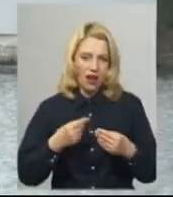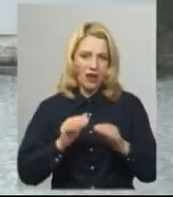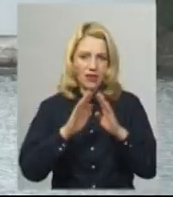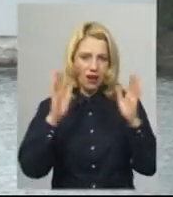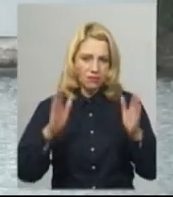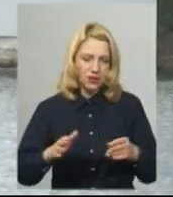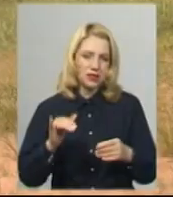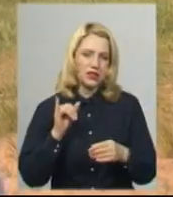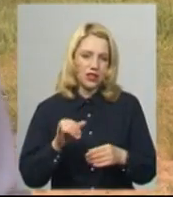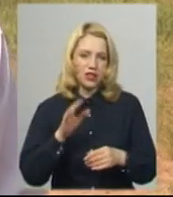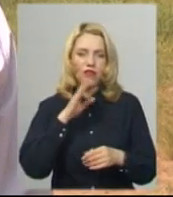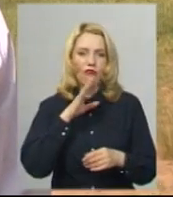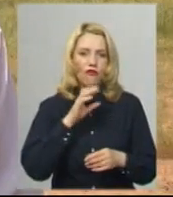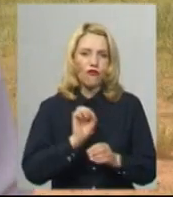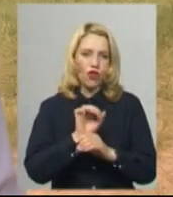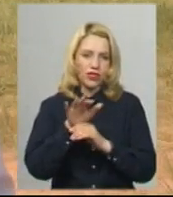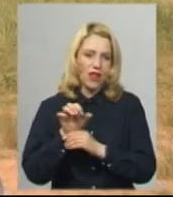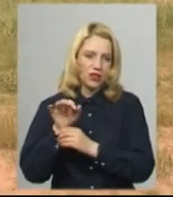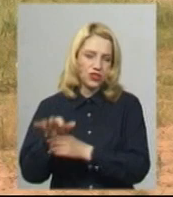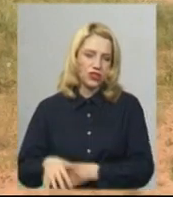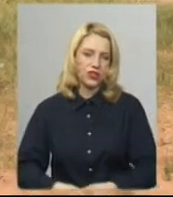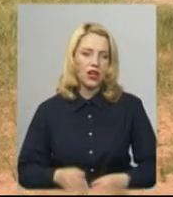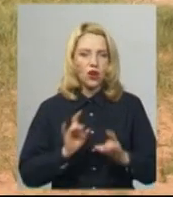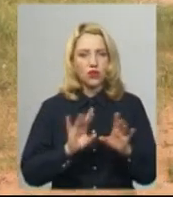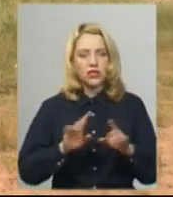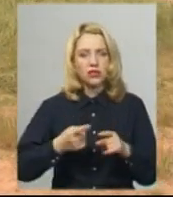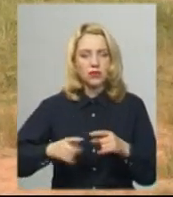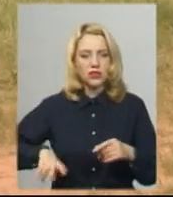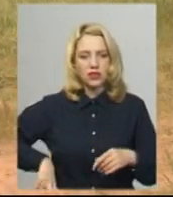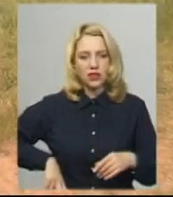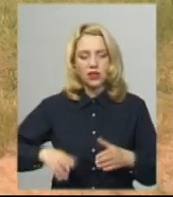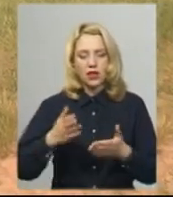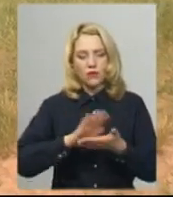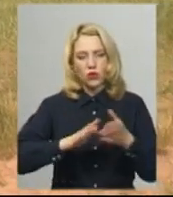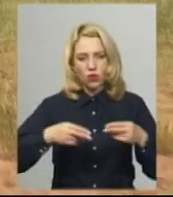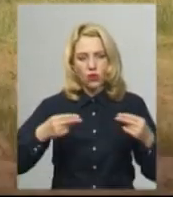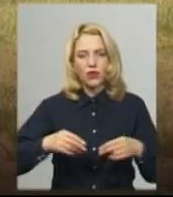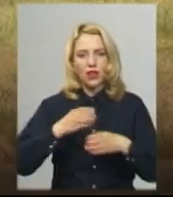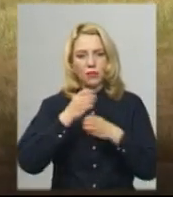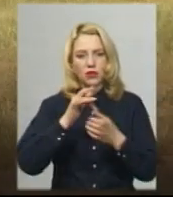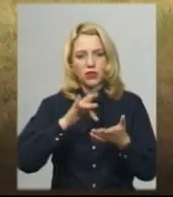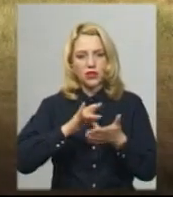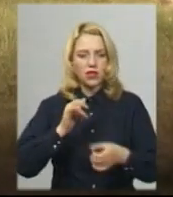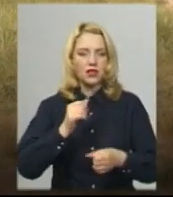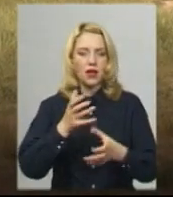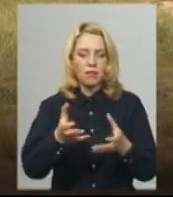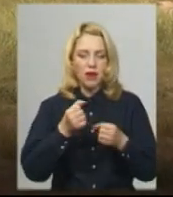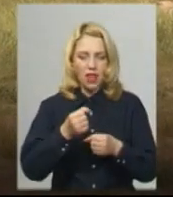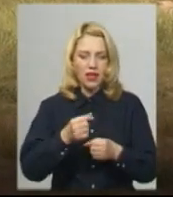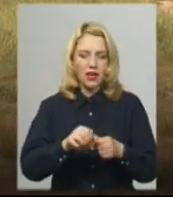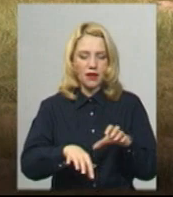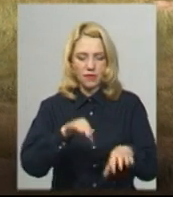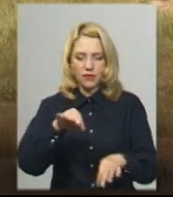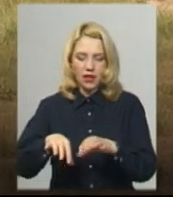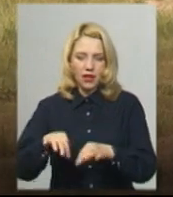підприємства парків і сквери міста Хмельницького Олександр Боднарчук. Ми заключили договор з лабораторним центром, ми брали аналізи по петівих